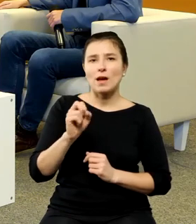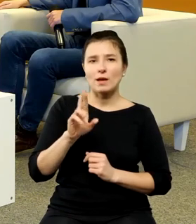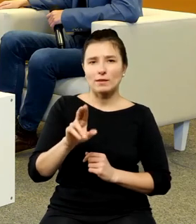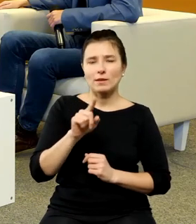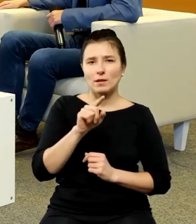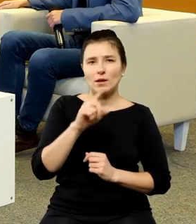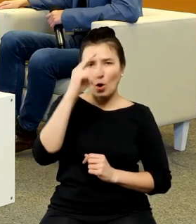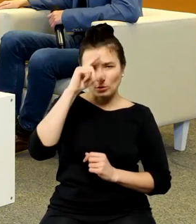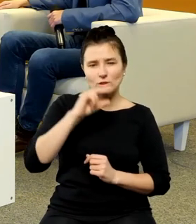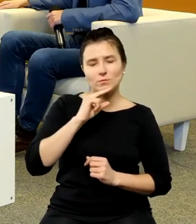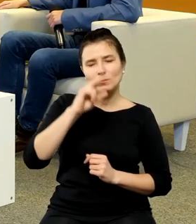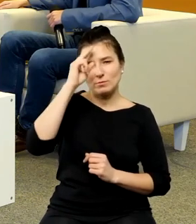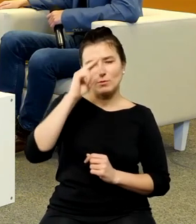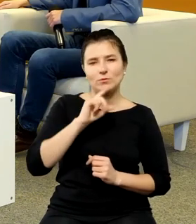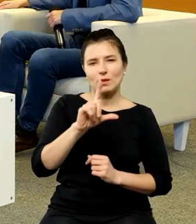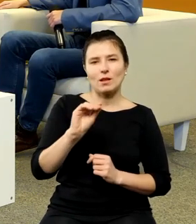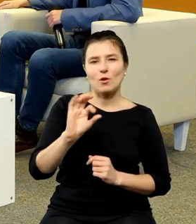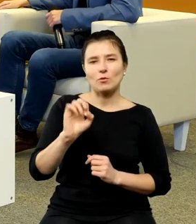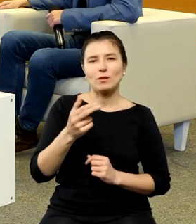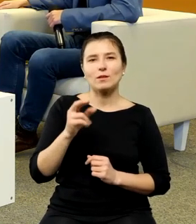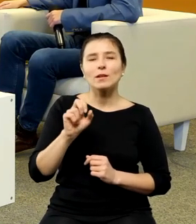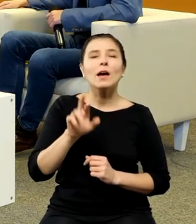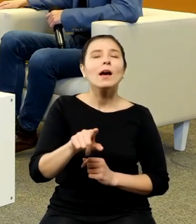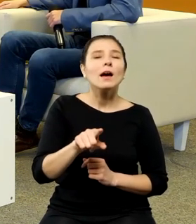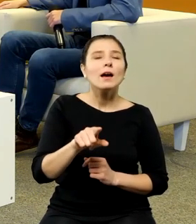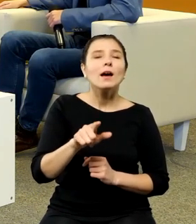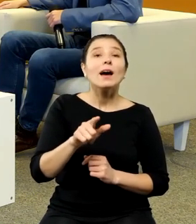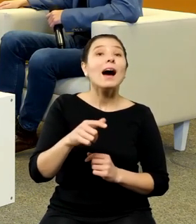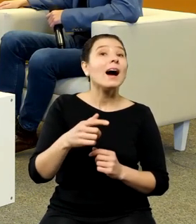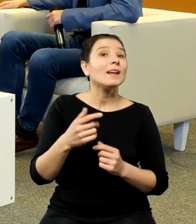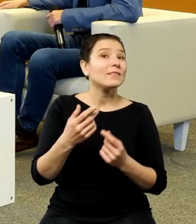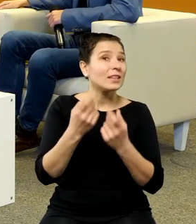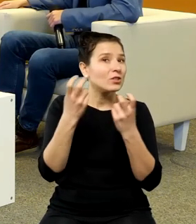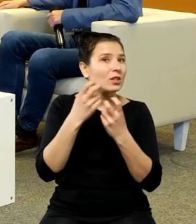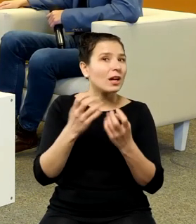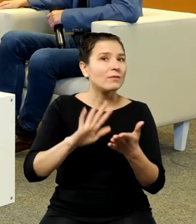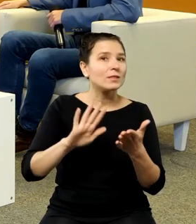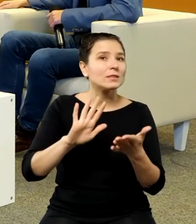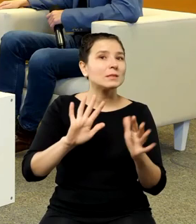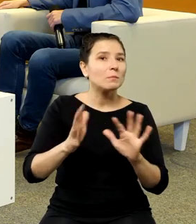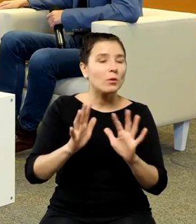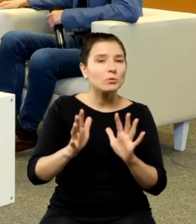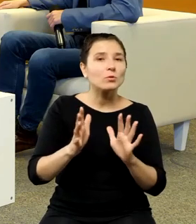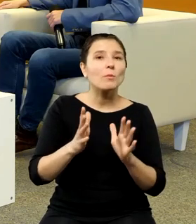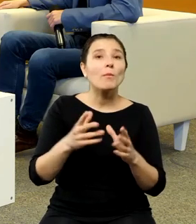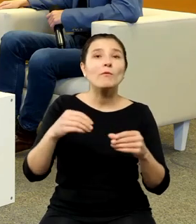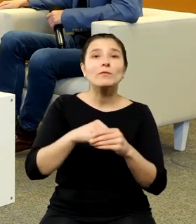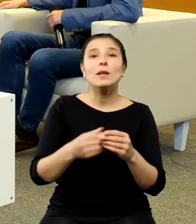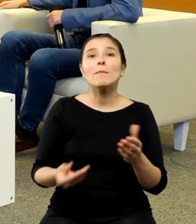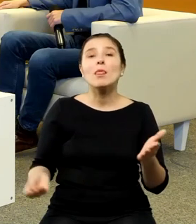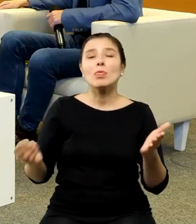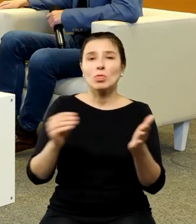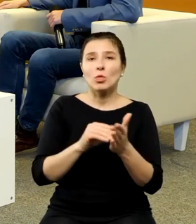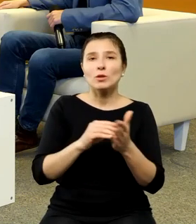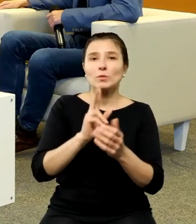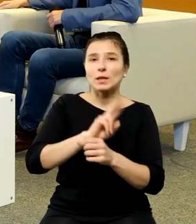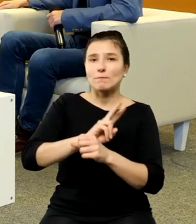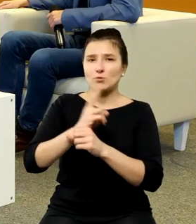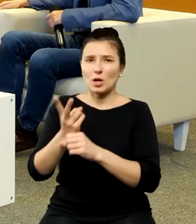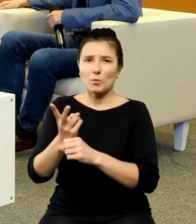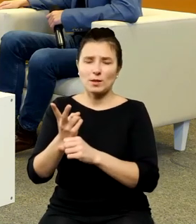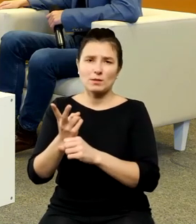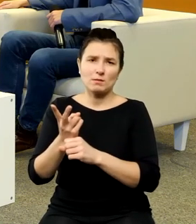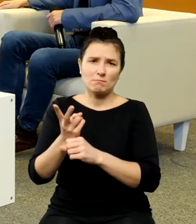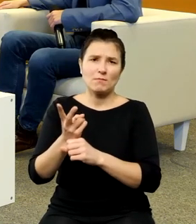do tej części astrologicznej dodał przekład, właściwie taka bardziej parafrazy po angielsku, a więc